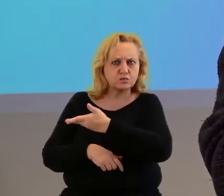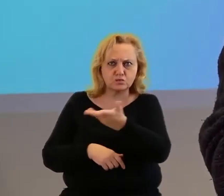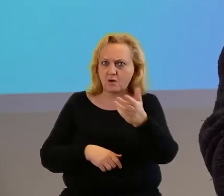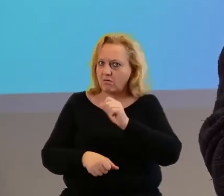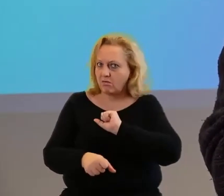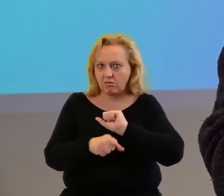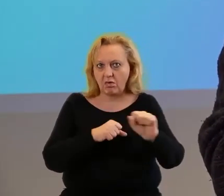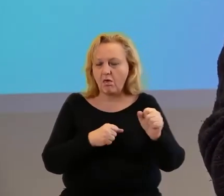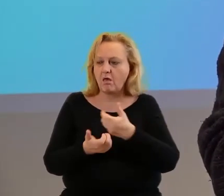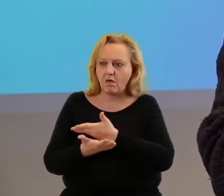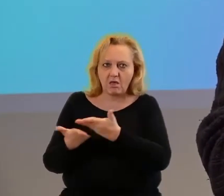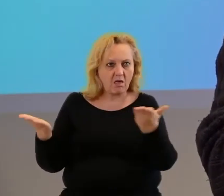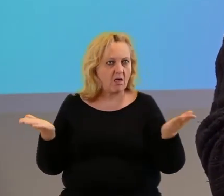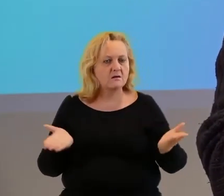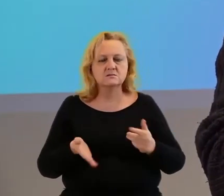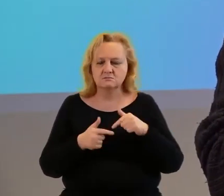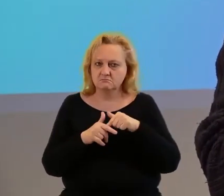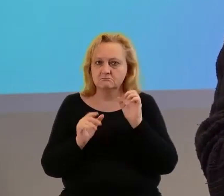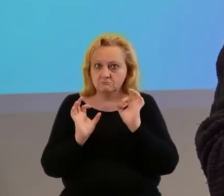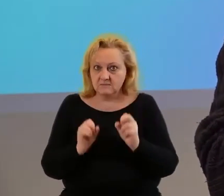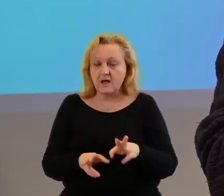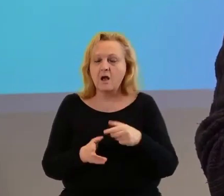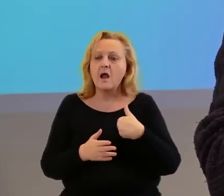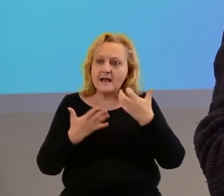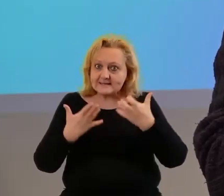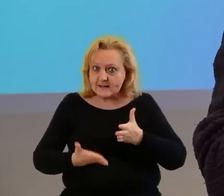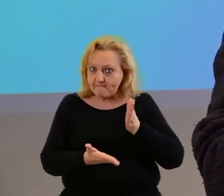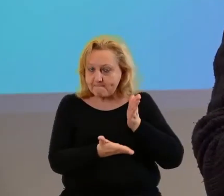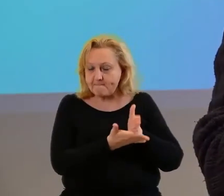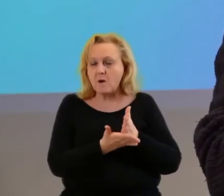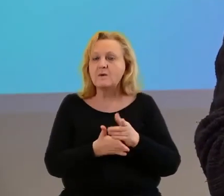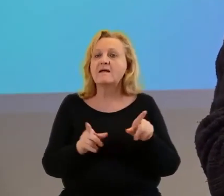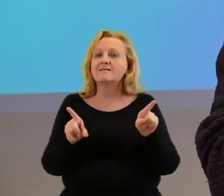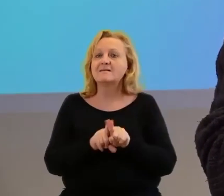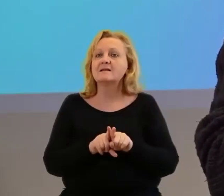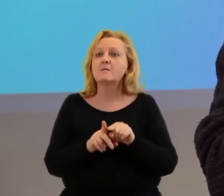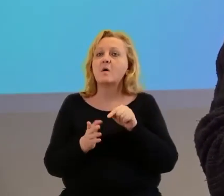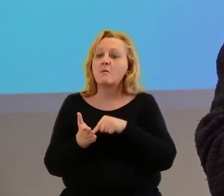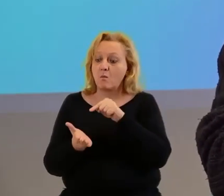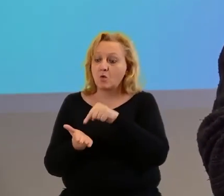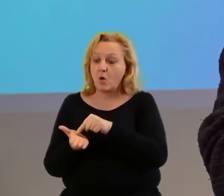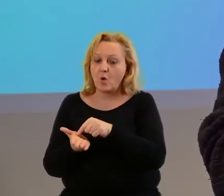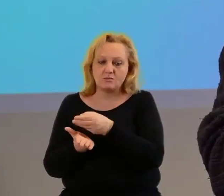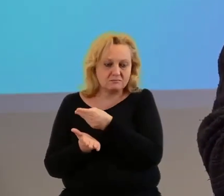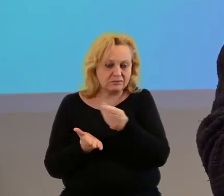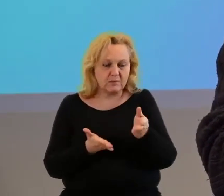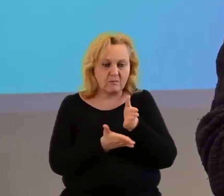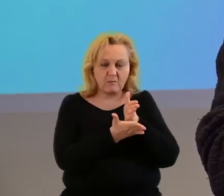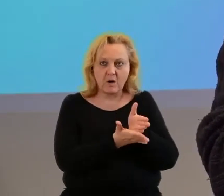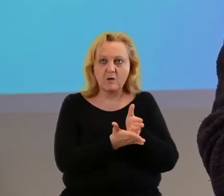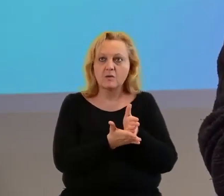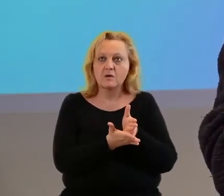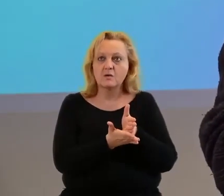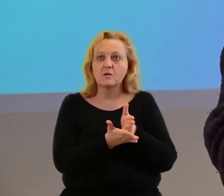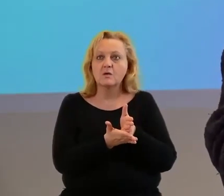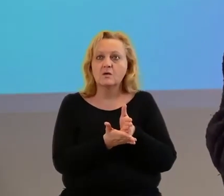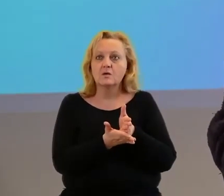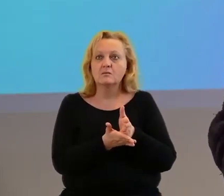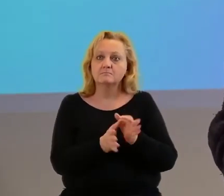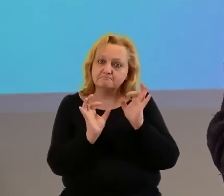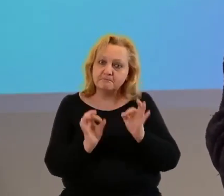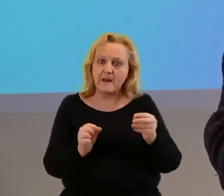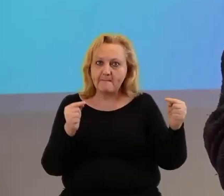dużo jest takich ludzi dookoła nas, chcą po prostu pomóc i chcą też mieć zapewnione, że ta pomoc, która będzie przekazywana, to będzie pomocą